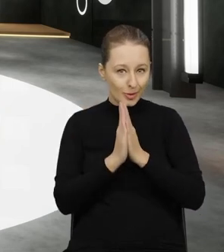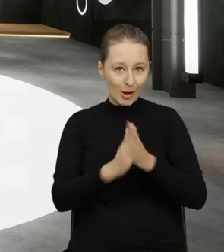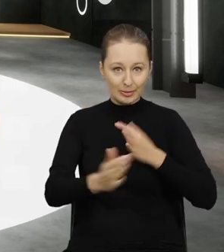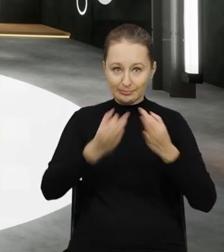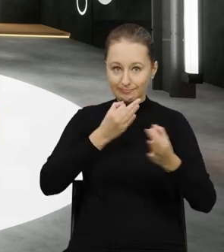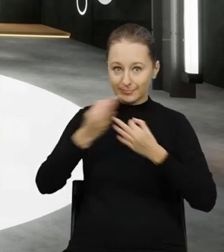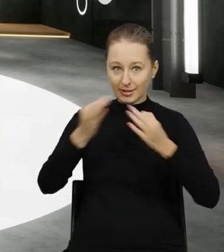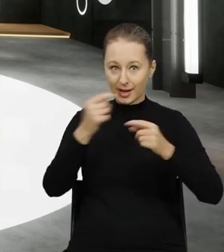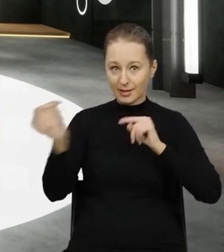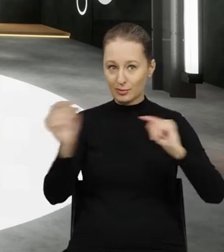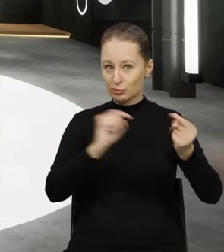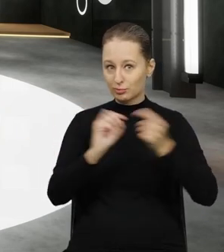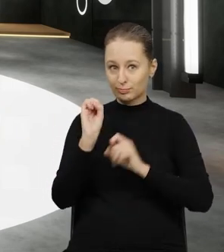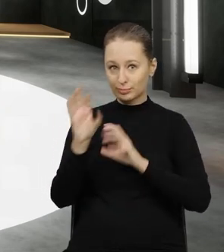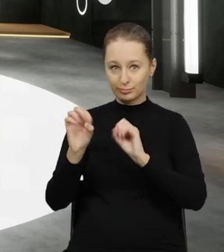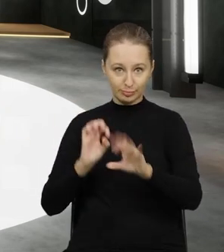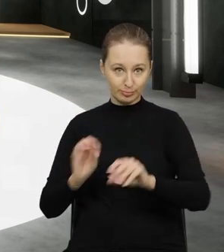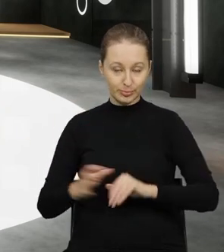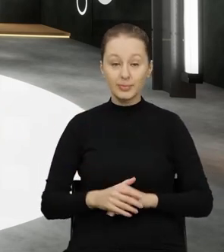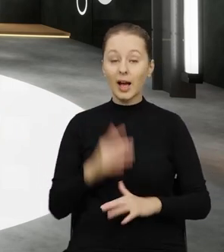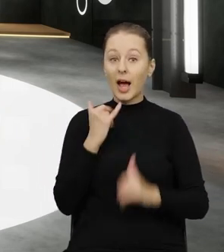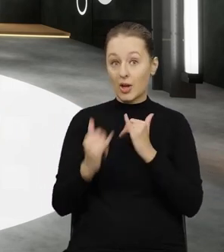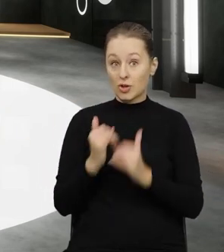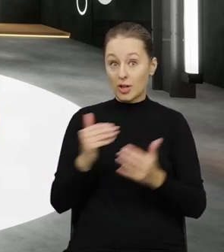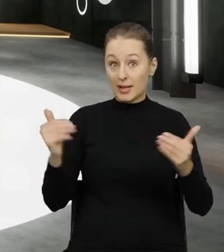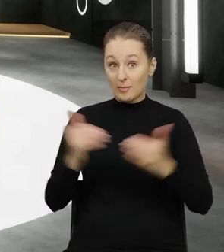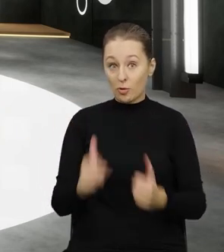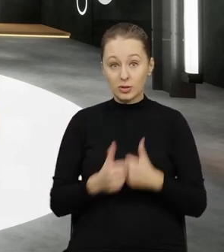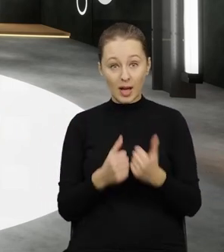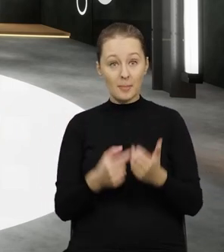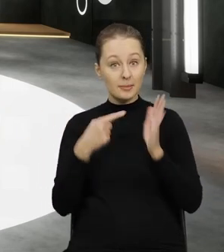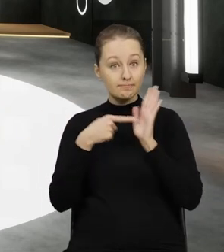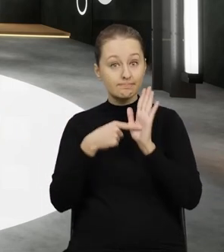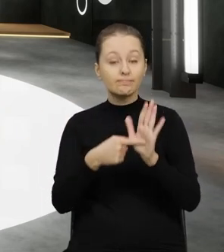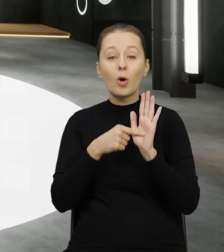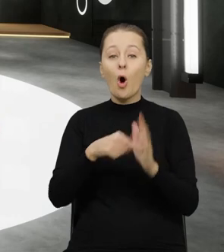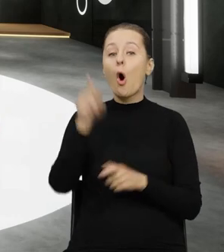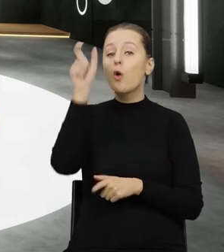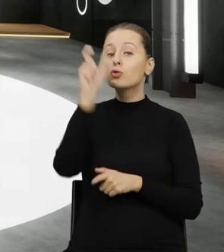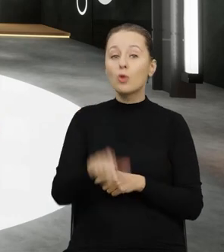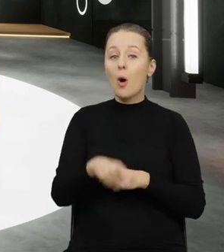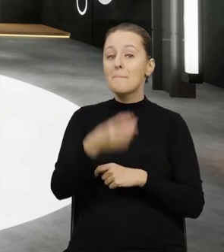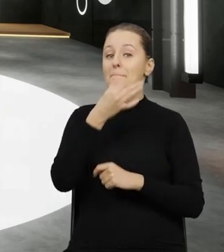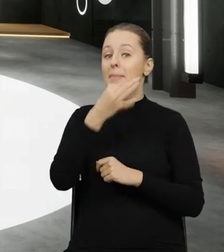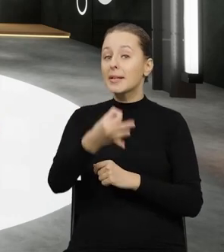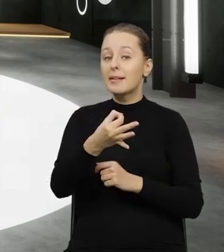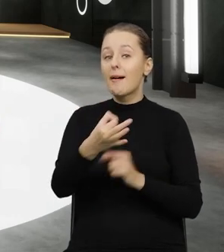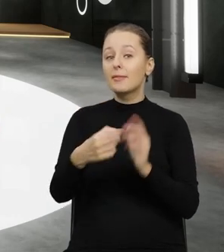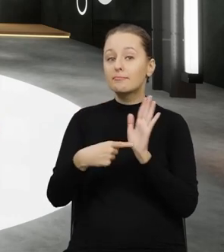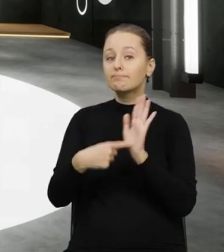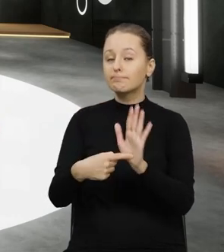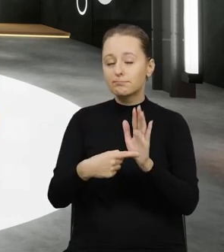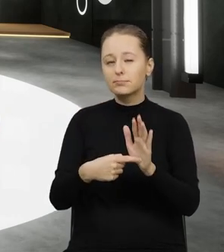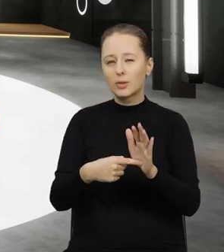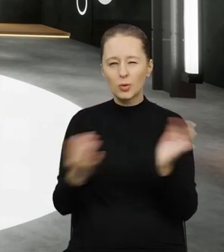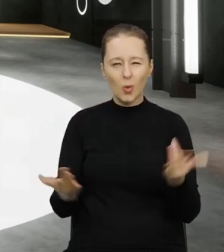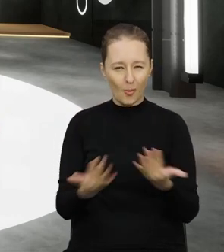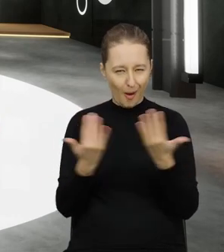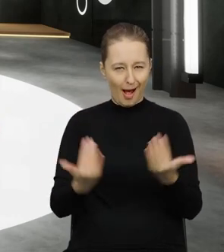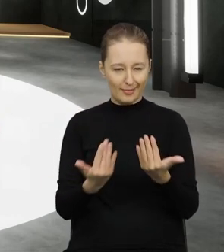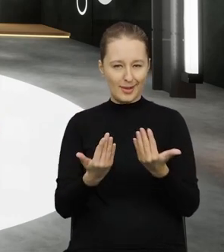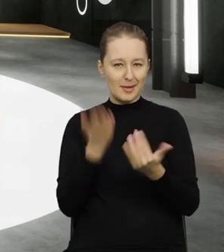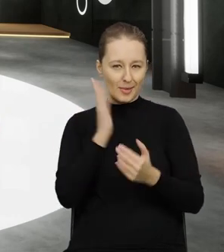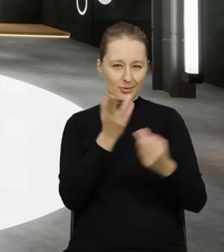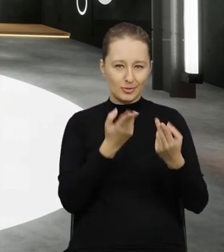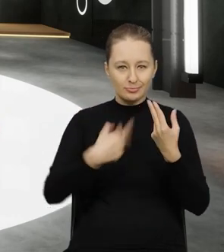aby Państwo te pytania na czacie zadawali. Jeśli jest możliwe, aby Państwo wskazali osobę, do której to pytanie jest skierowane, to bardzo proszę to uczynić.